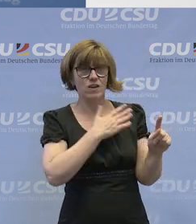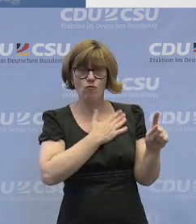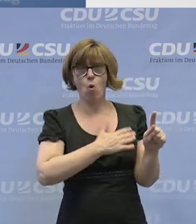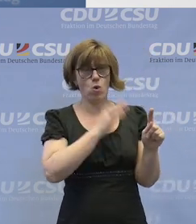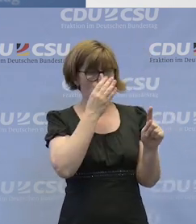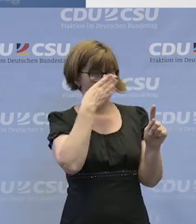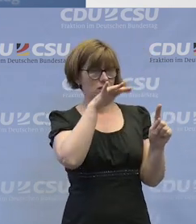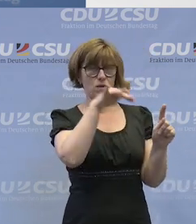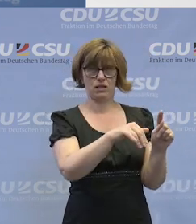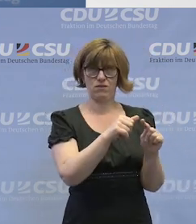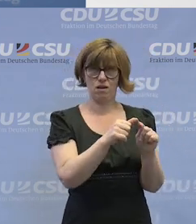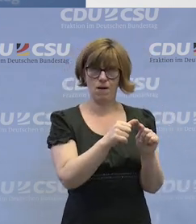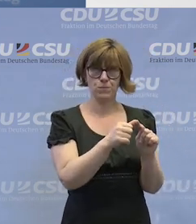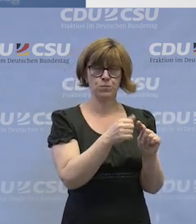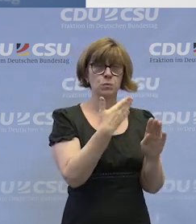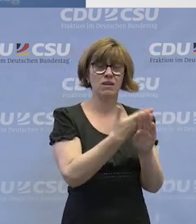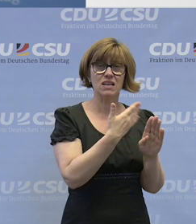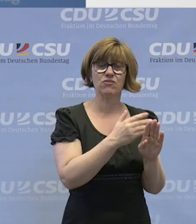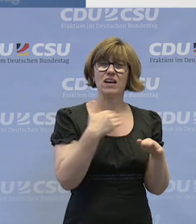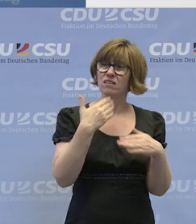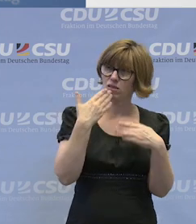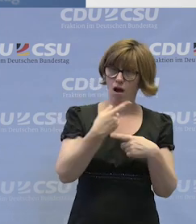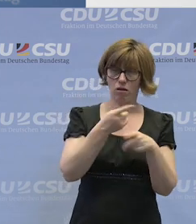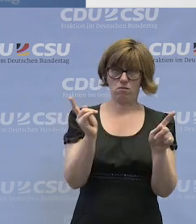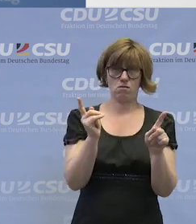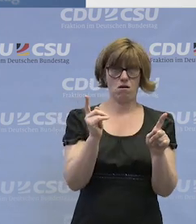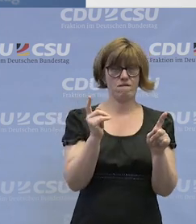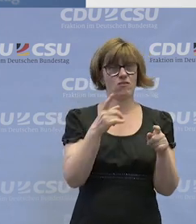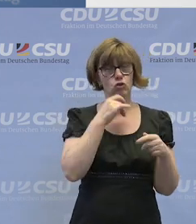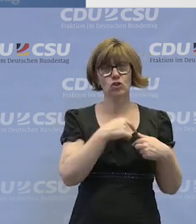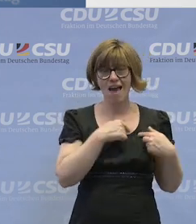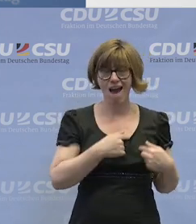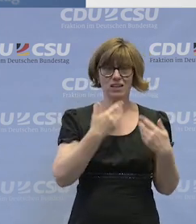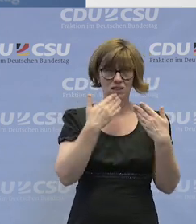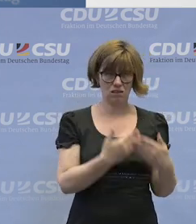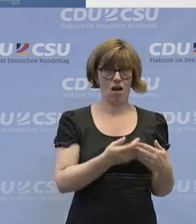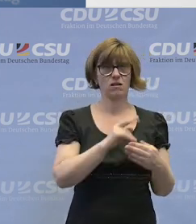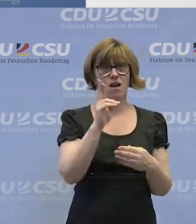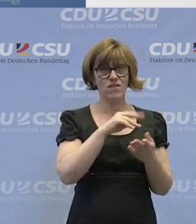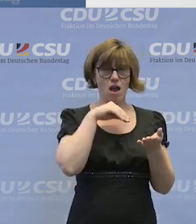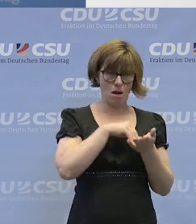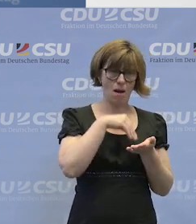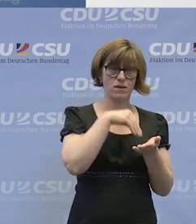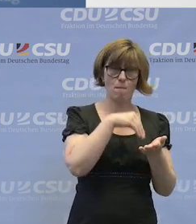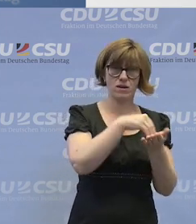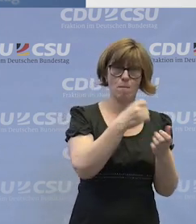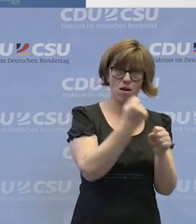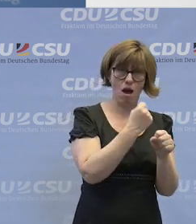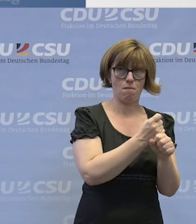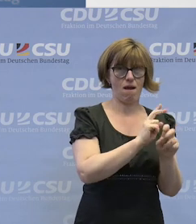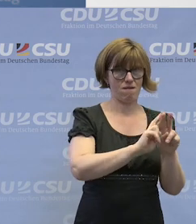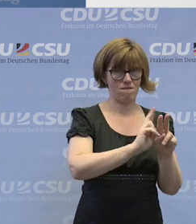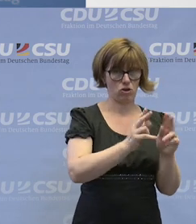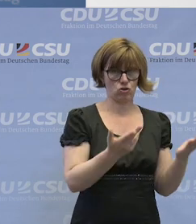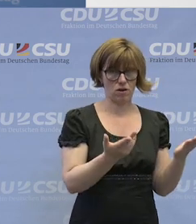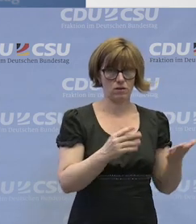Perspektive. Und daher danke ich allen von Herzen, die hierzu ihren wichtigen Beitrag